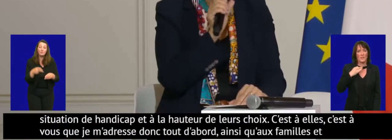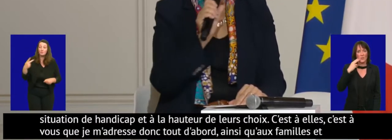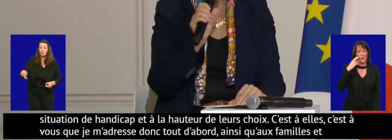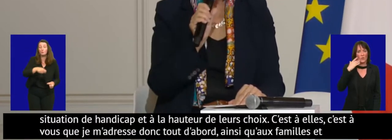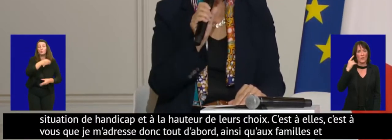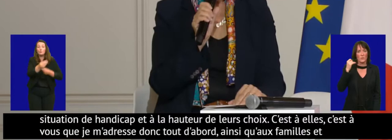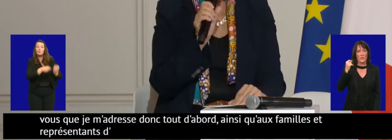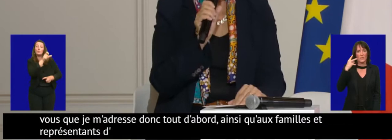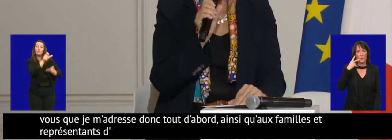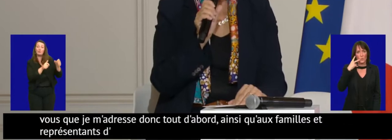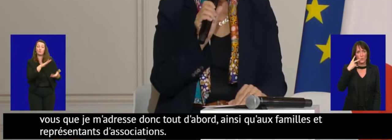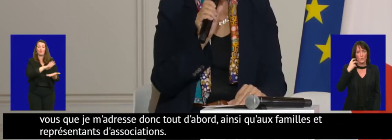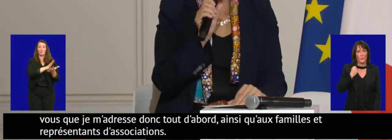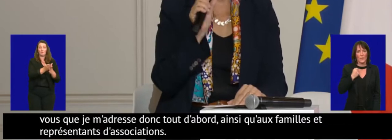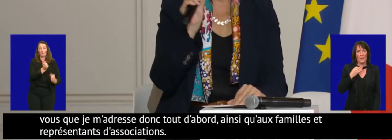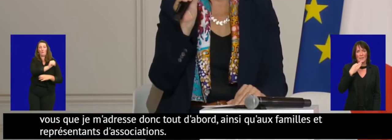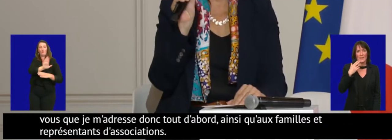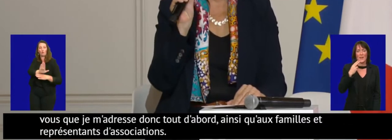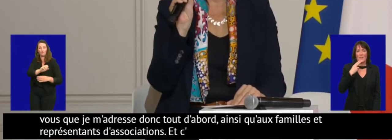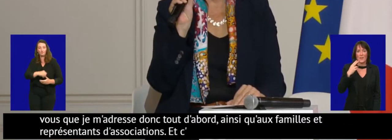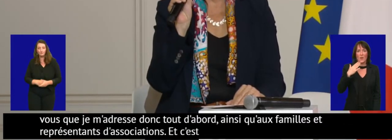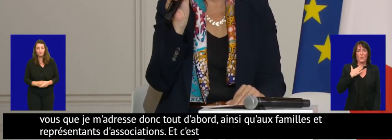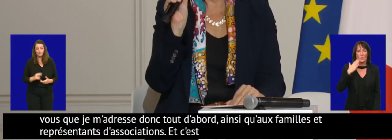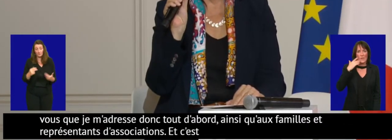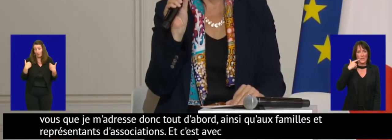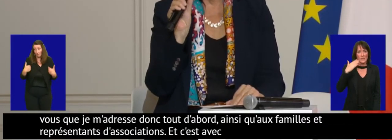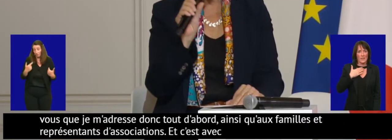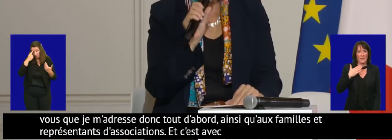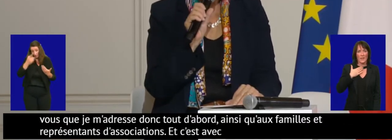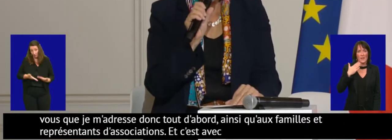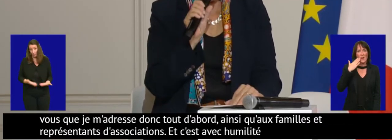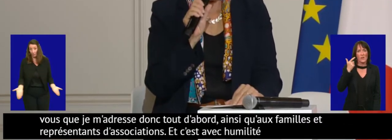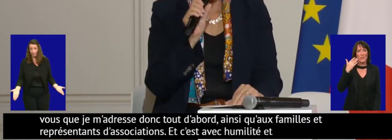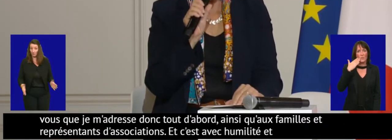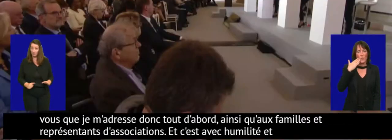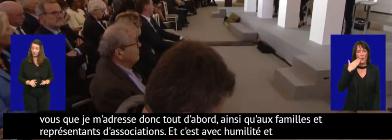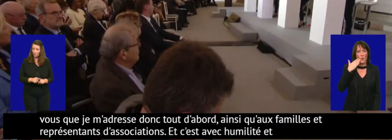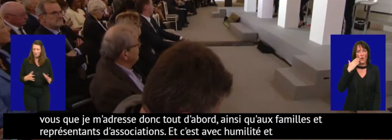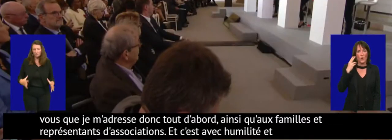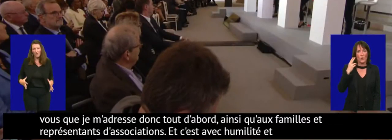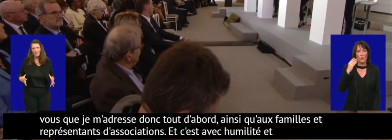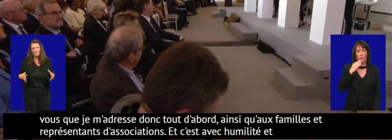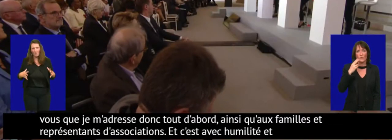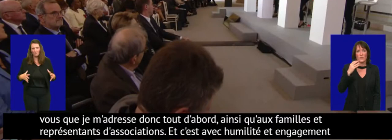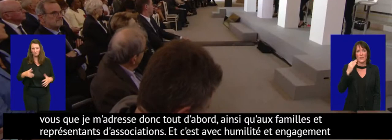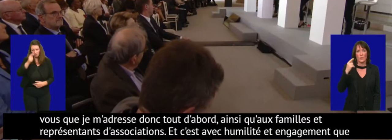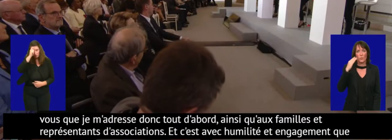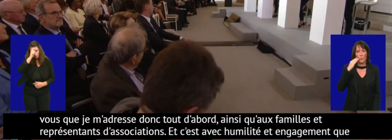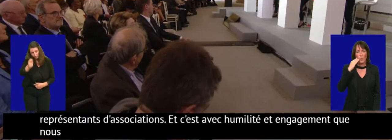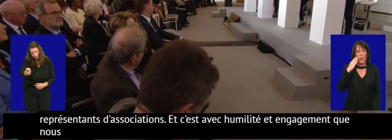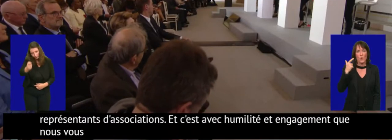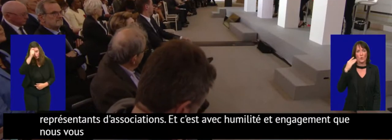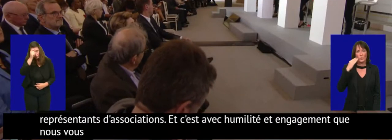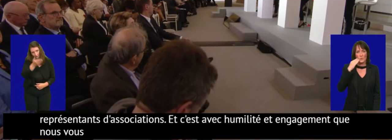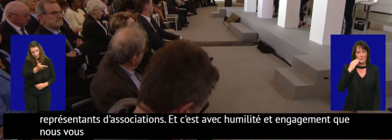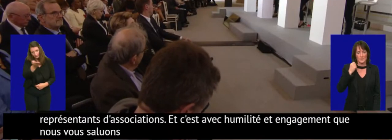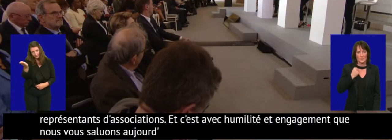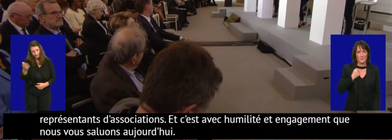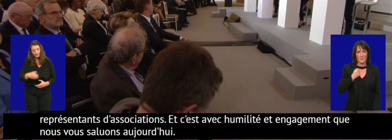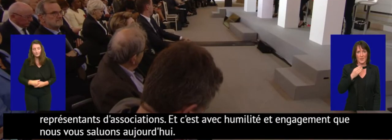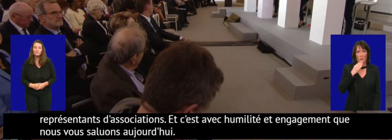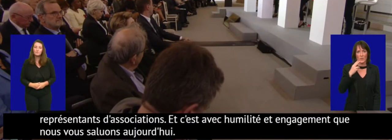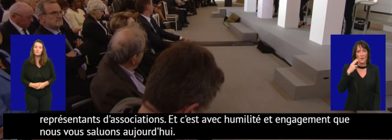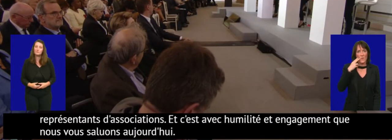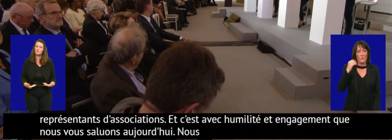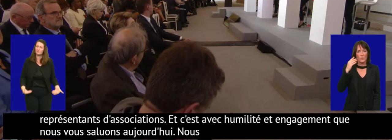'associations. Et c'est avec humilité et engagement que nous vous saluons aujourd'hui. Nous avons